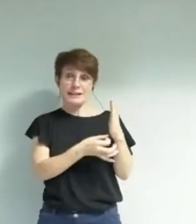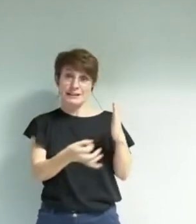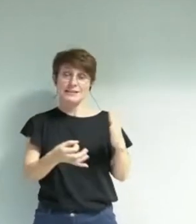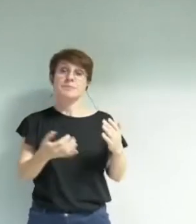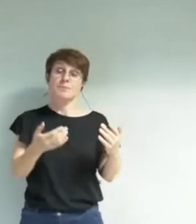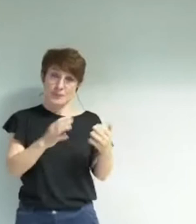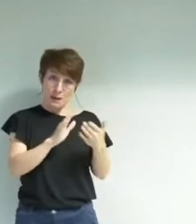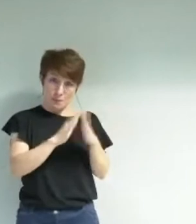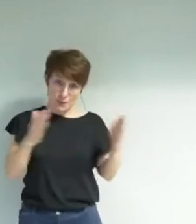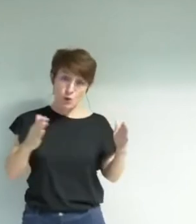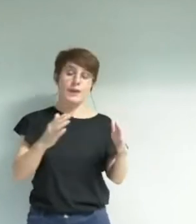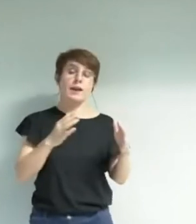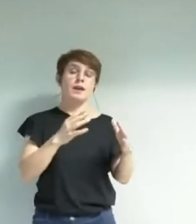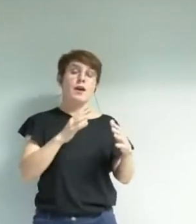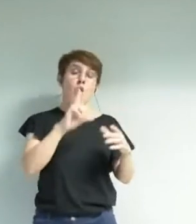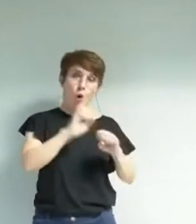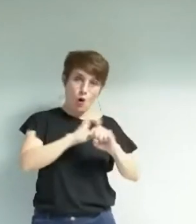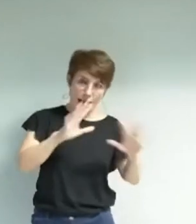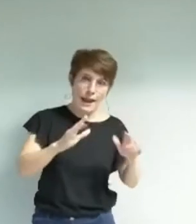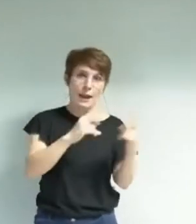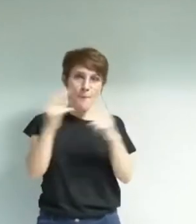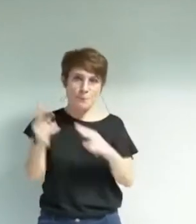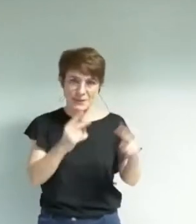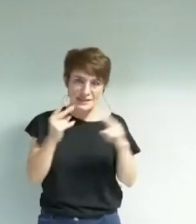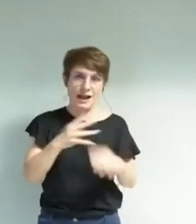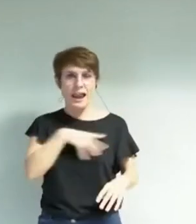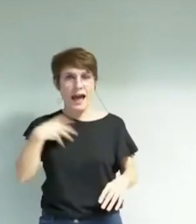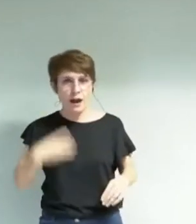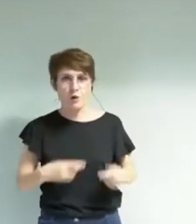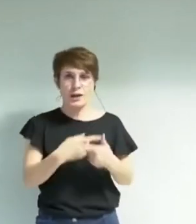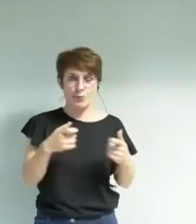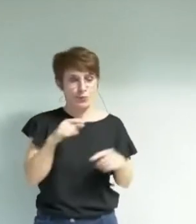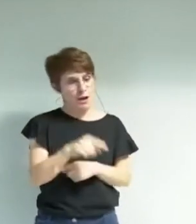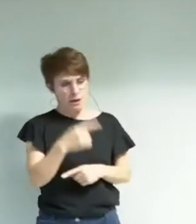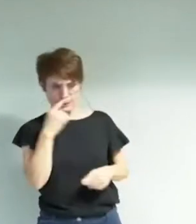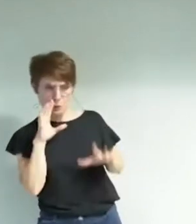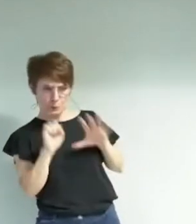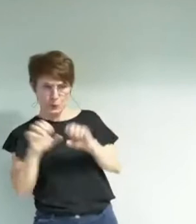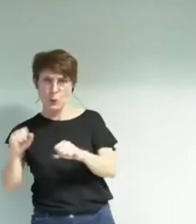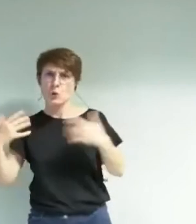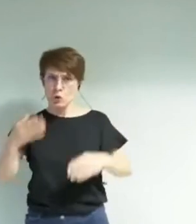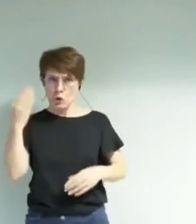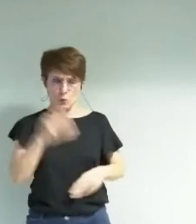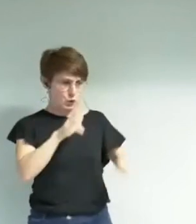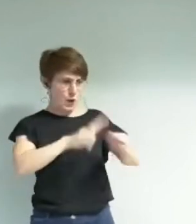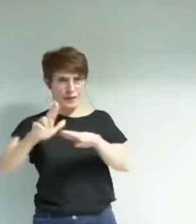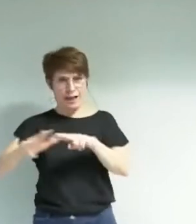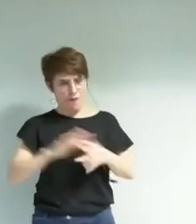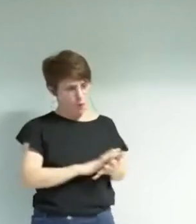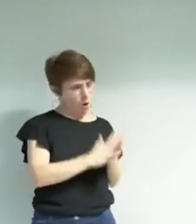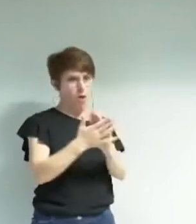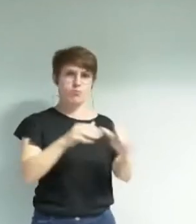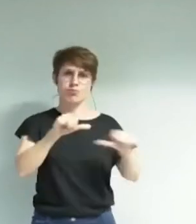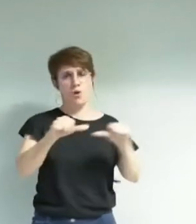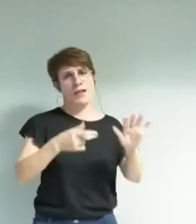Mistral, Saint-Bruno et Arlequin sont identifiées comme nécessitant des investissements pour des travaux de rénovation ou structuration.